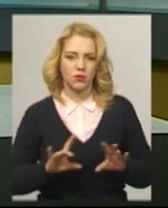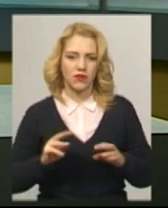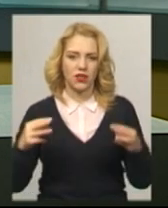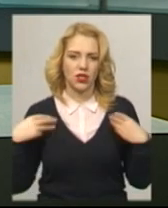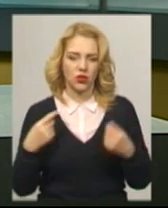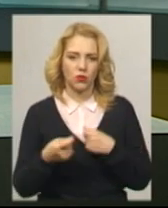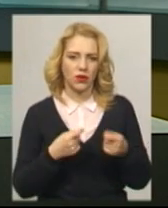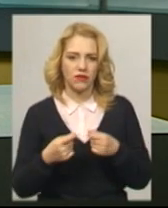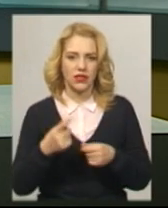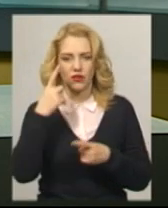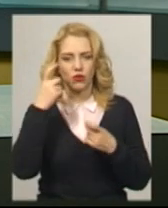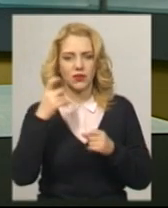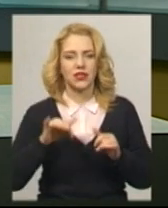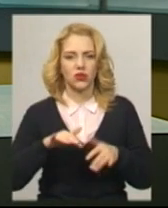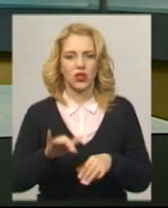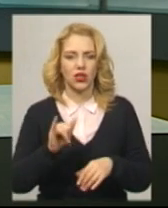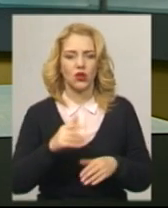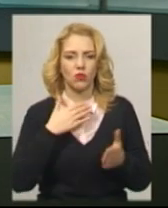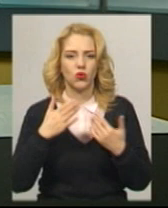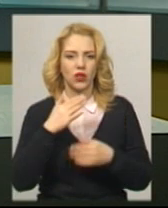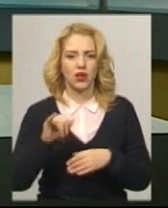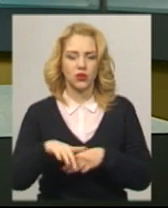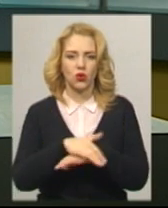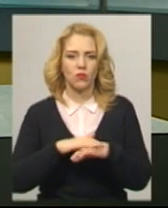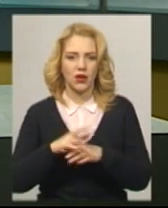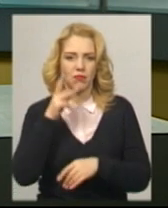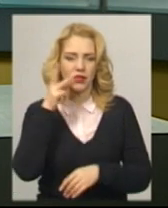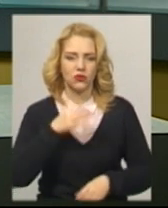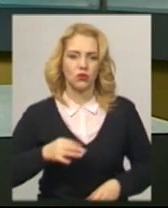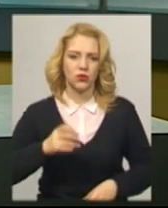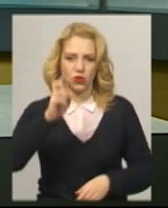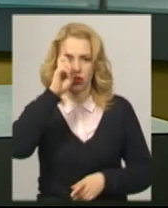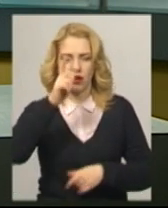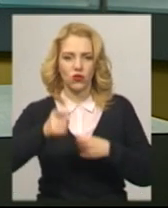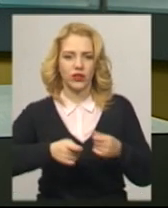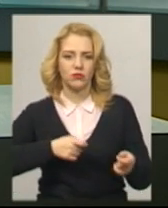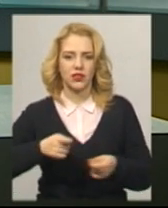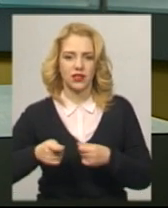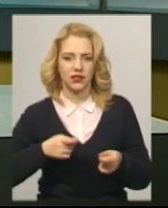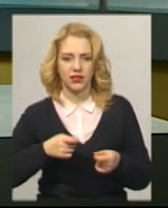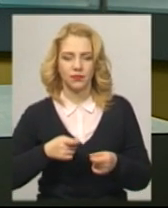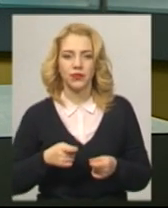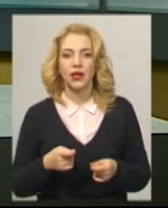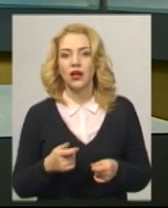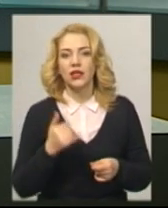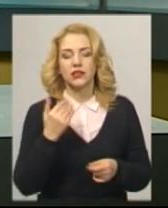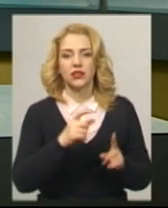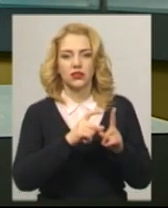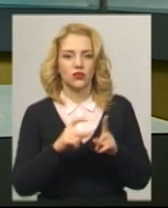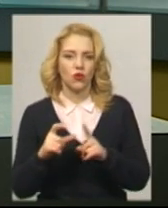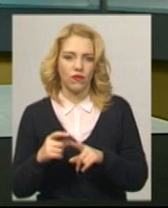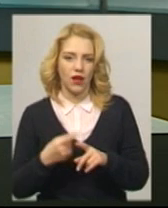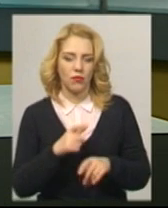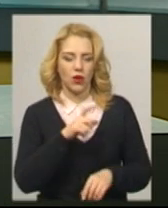управління інформаційної діяльності та комунікацій з громадськістю Хмельницької обласної державної адміністрації Інна Михайлова. За її словами,